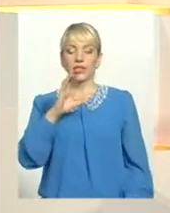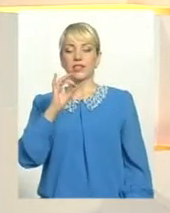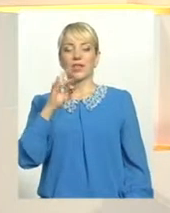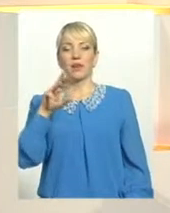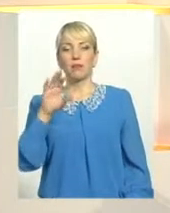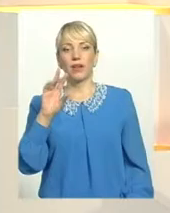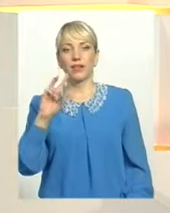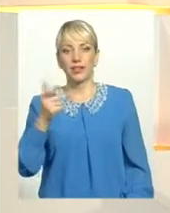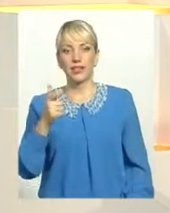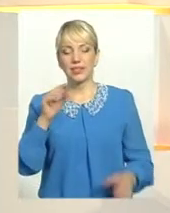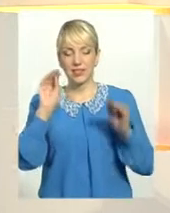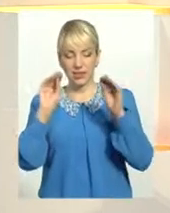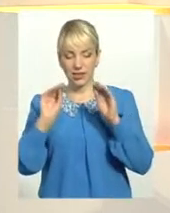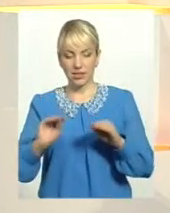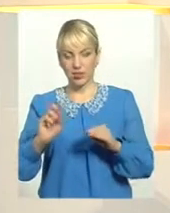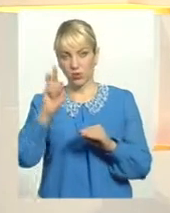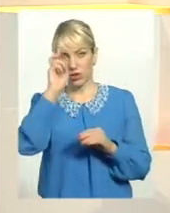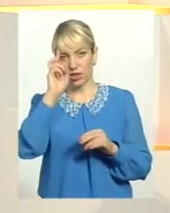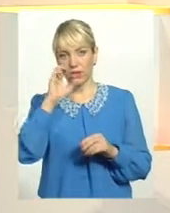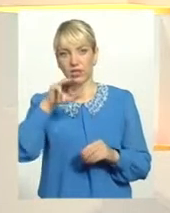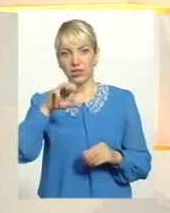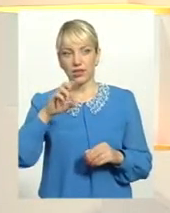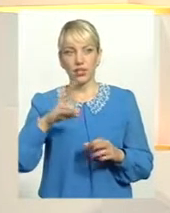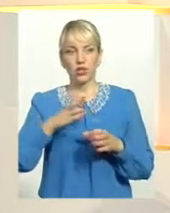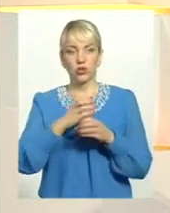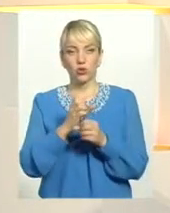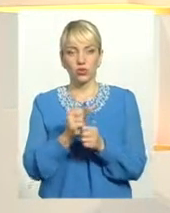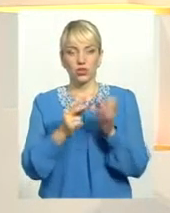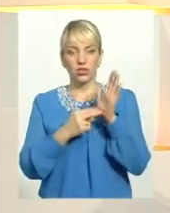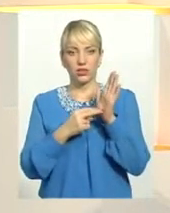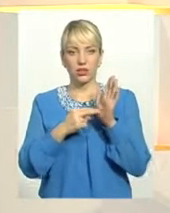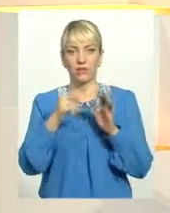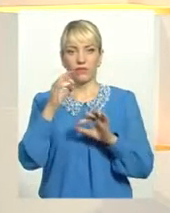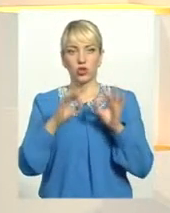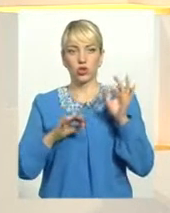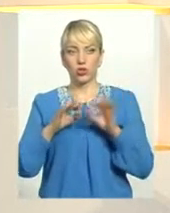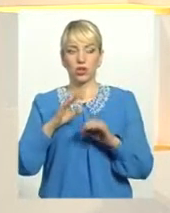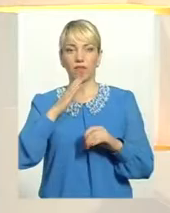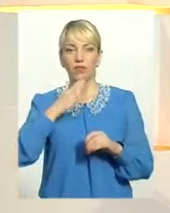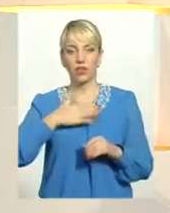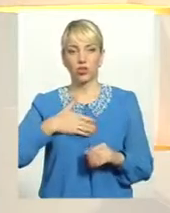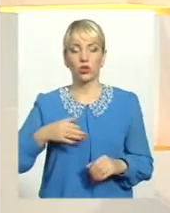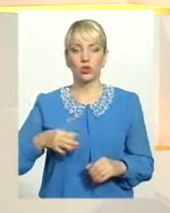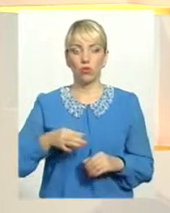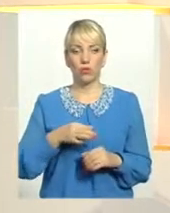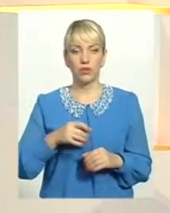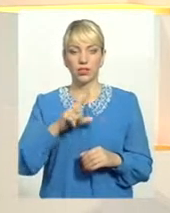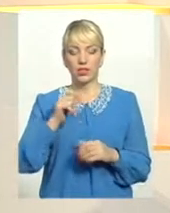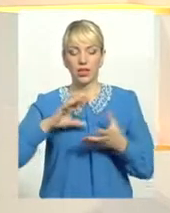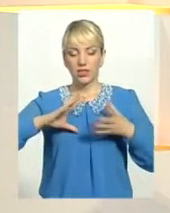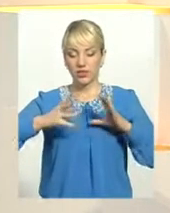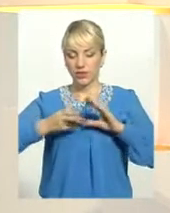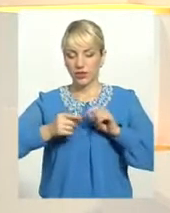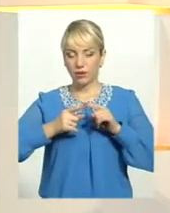статистикою Держстату нашого, скоротилися на 7%. В нашій області за звітний